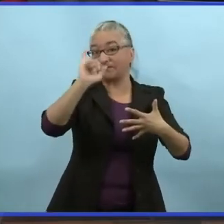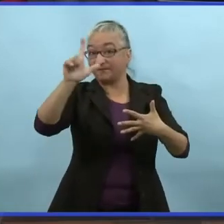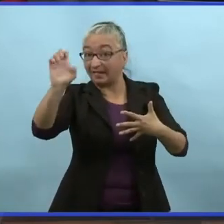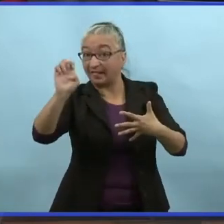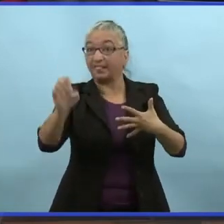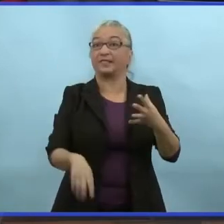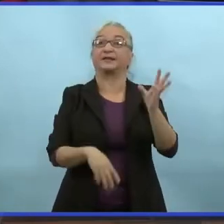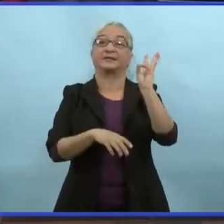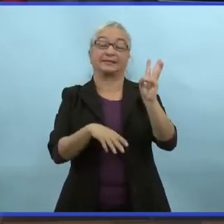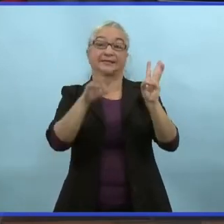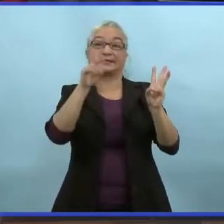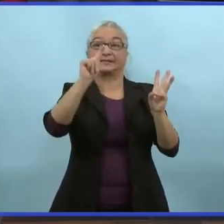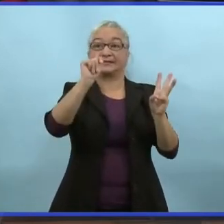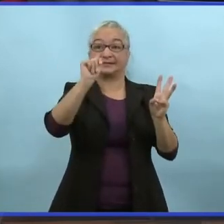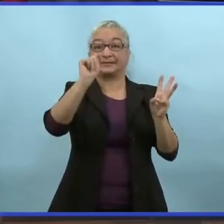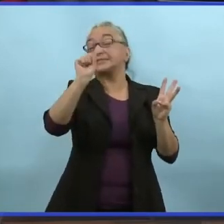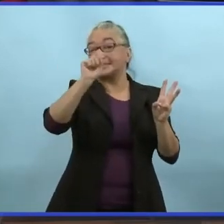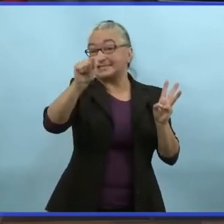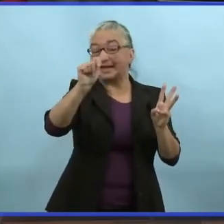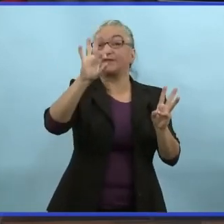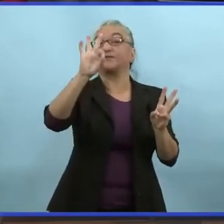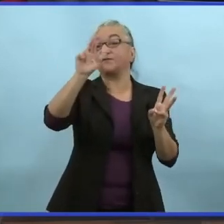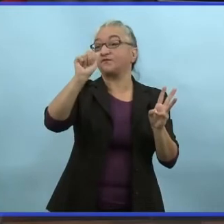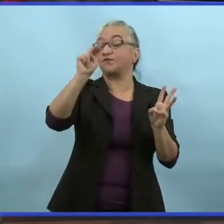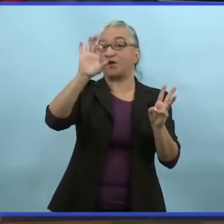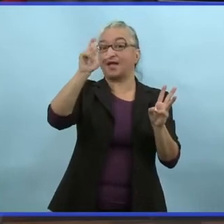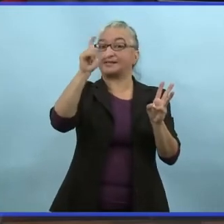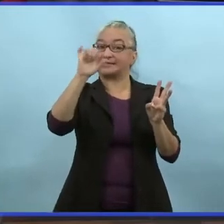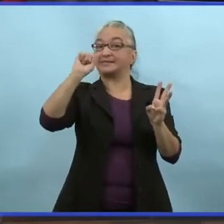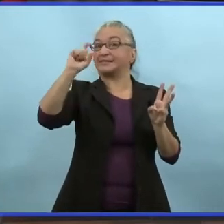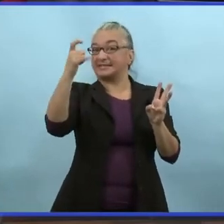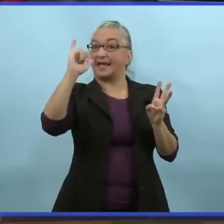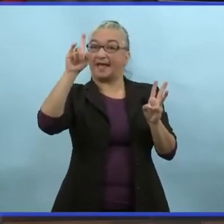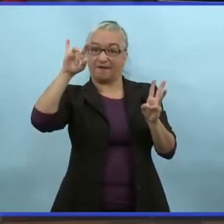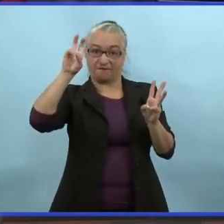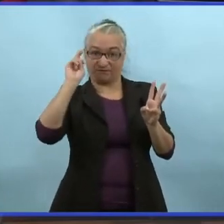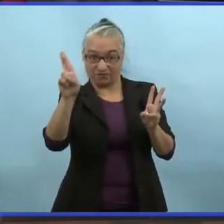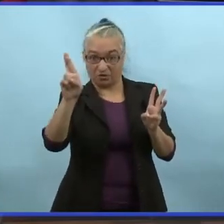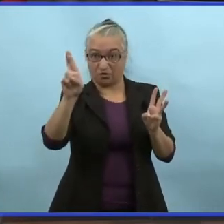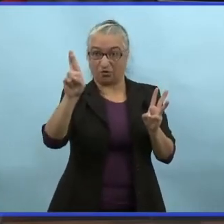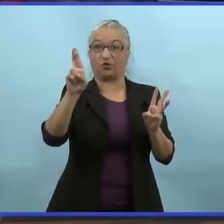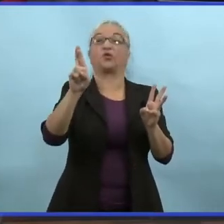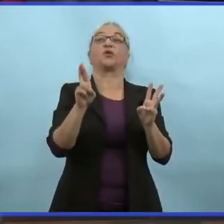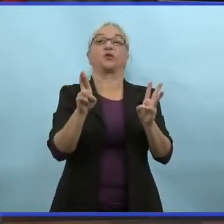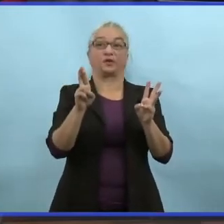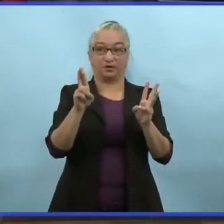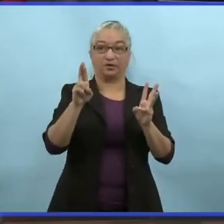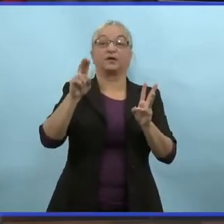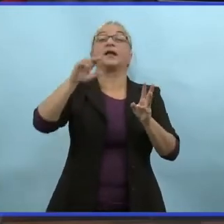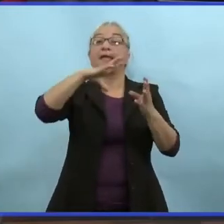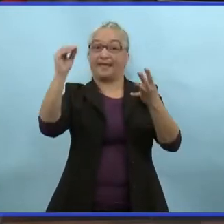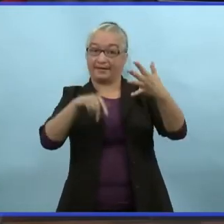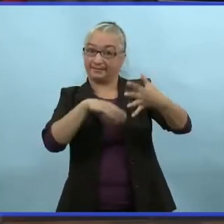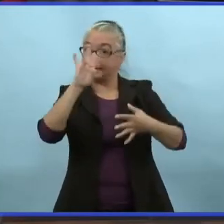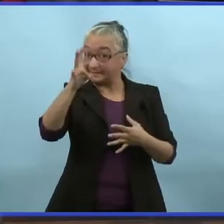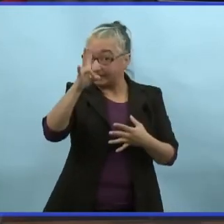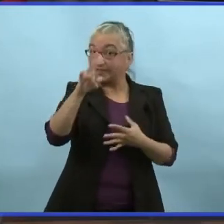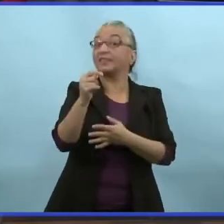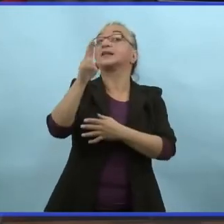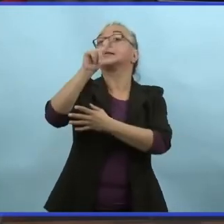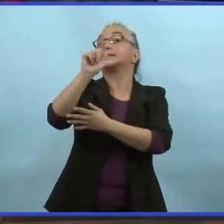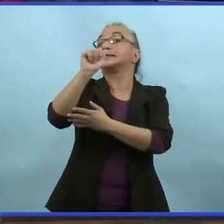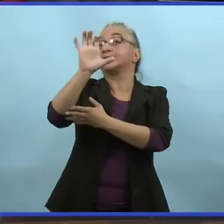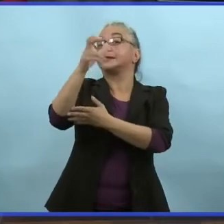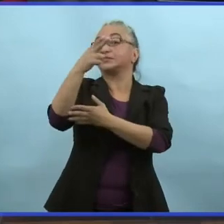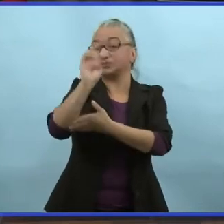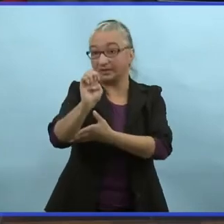Mais vu les taux de vaccination qui sont plus consistants avec ceux de Winnipeg et leur proximité à Winnipeg, les nouveaux